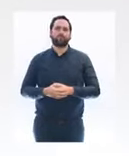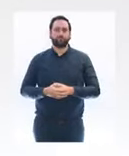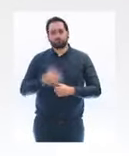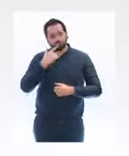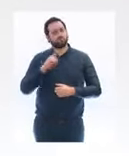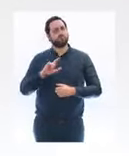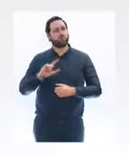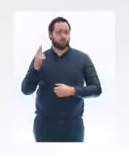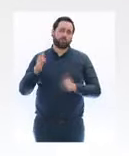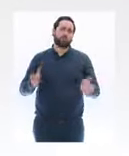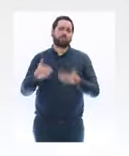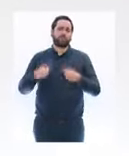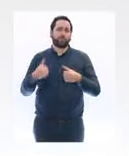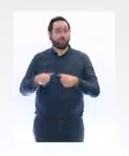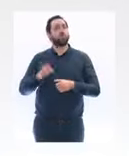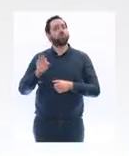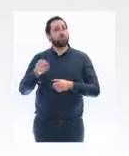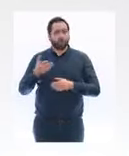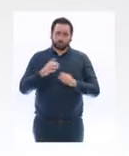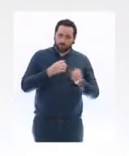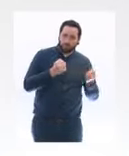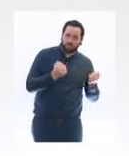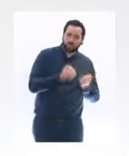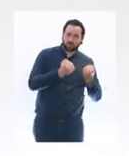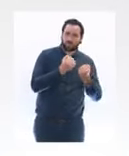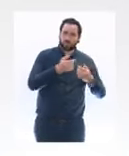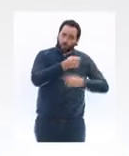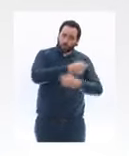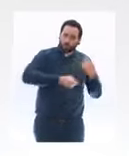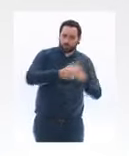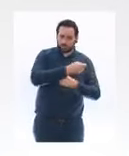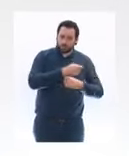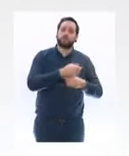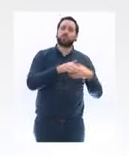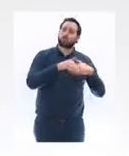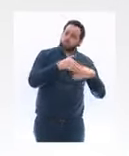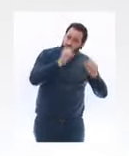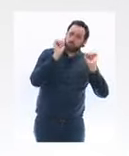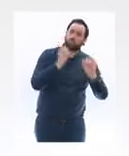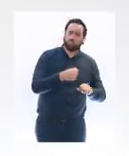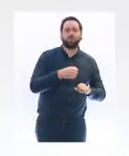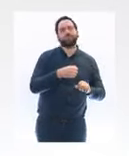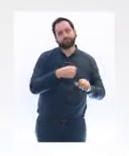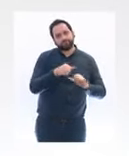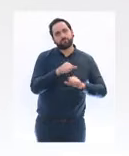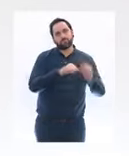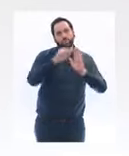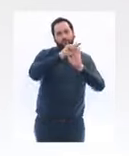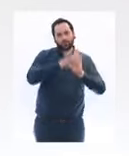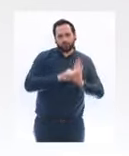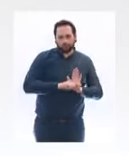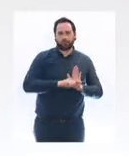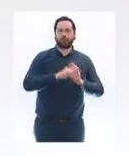sécurité sanitaire qui ont été rappelées par le Premier ministre. Je tiens également à dire sur la relance